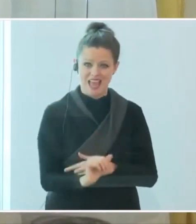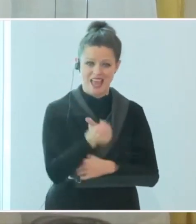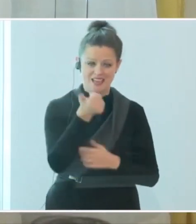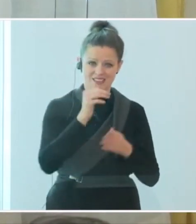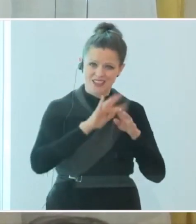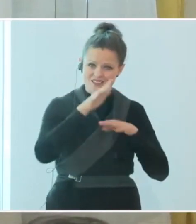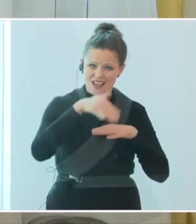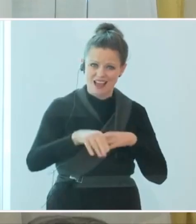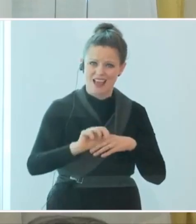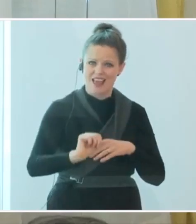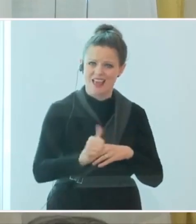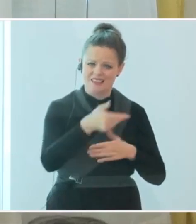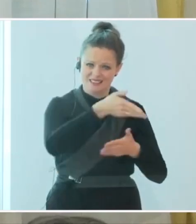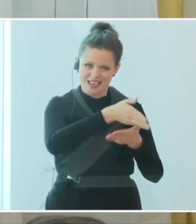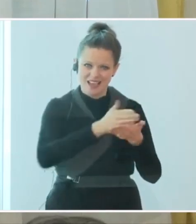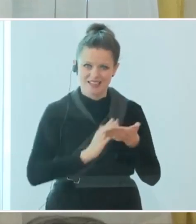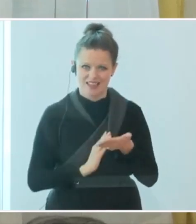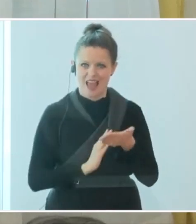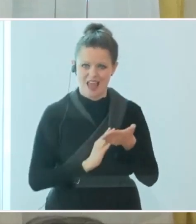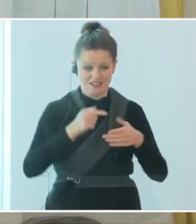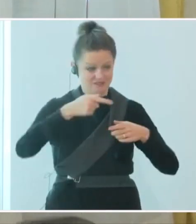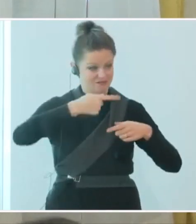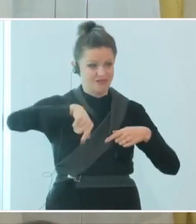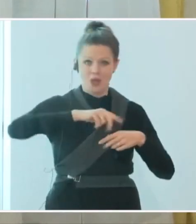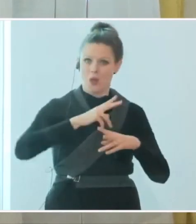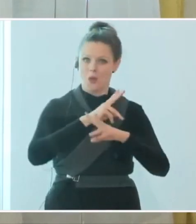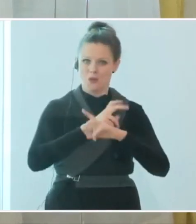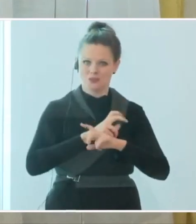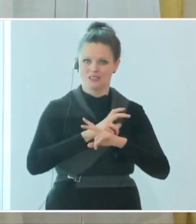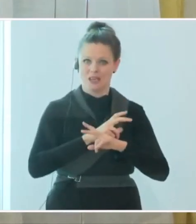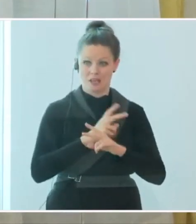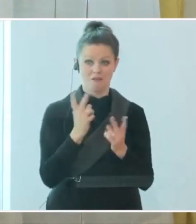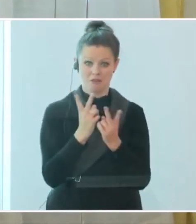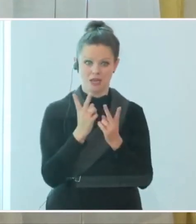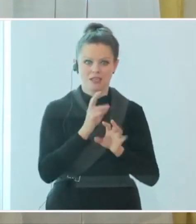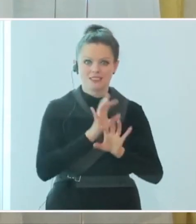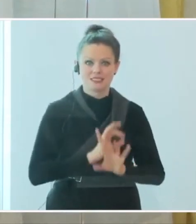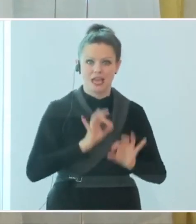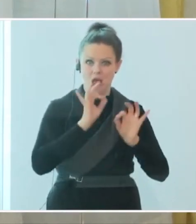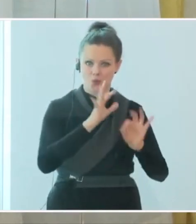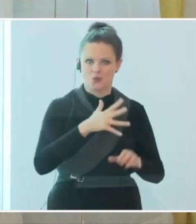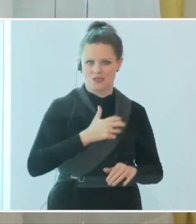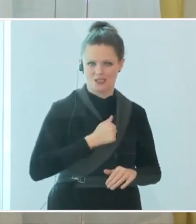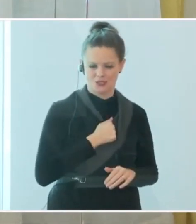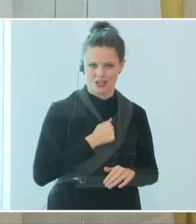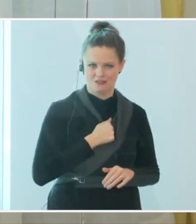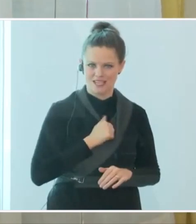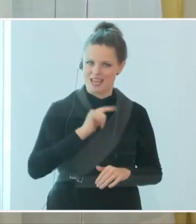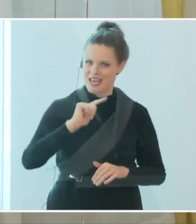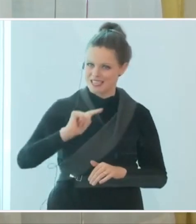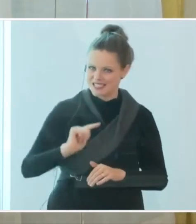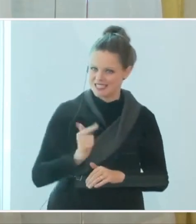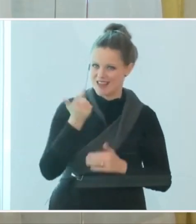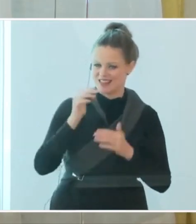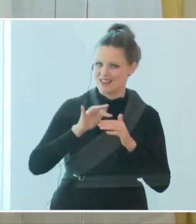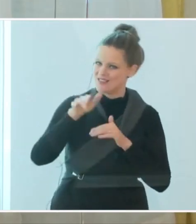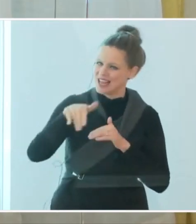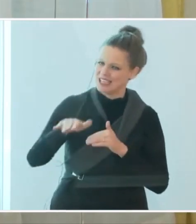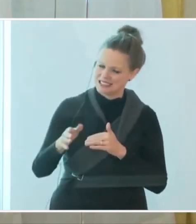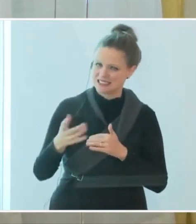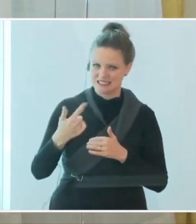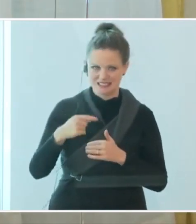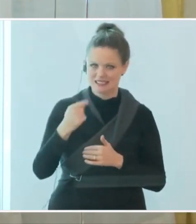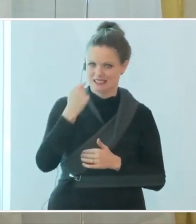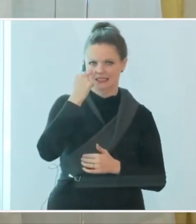Welle, durch den ersten Teil, als Österreich sehr gut vergleichsweise durchgekommen. Und bei der zweiten Welle mussten wir